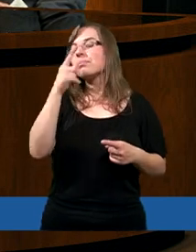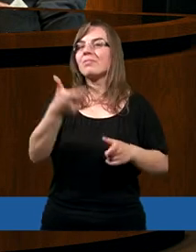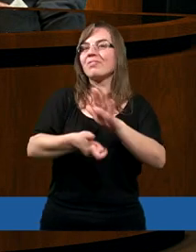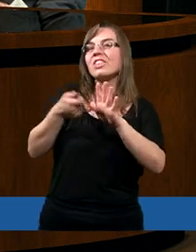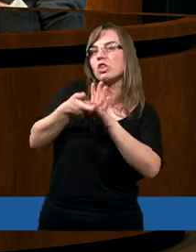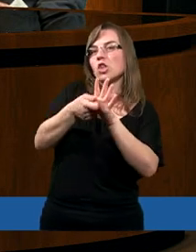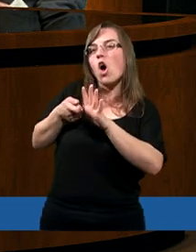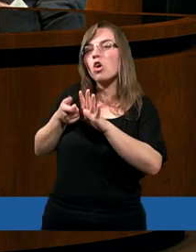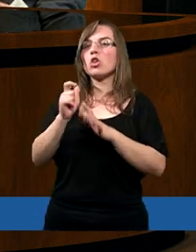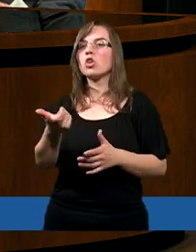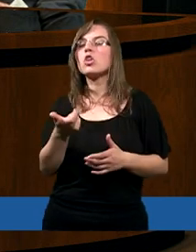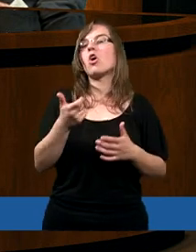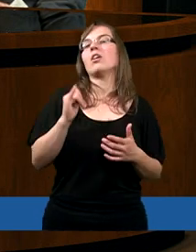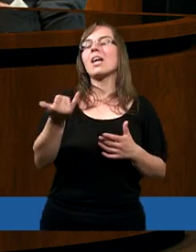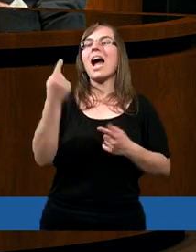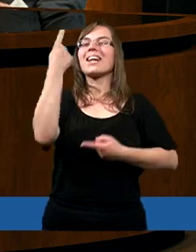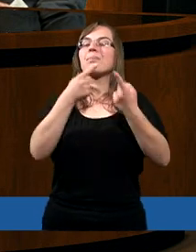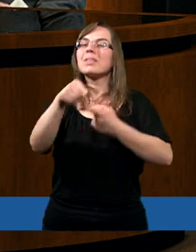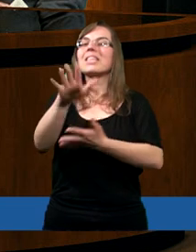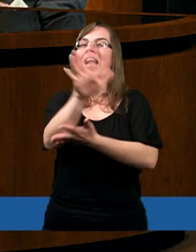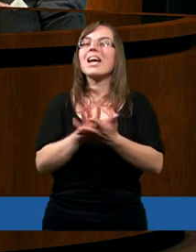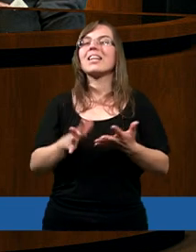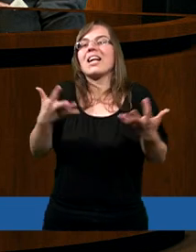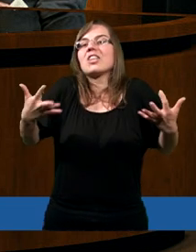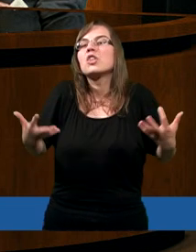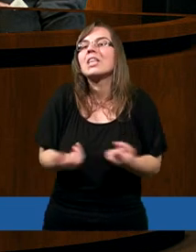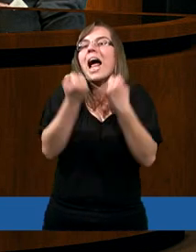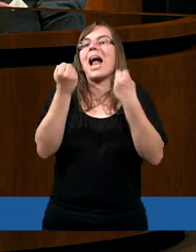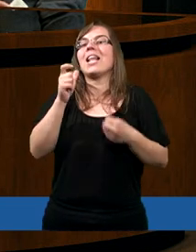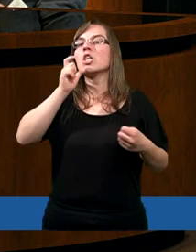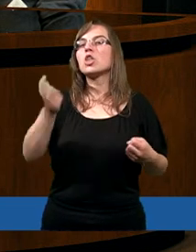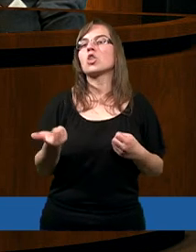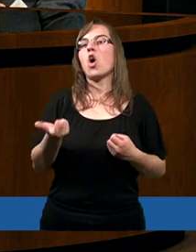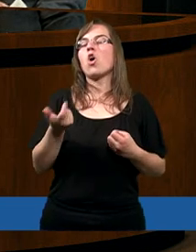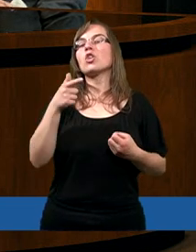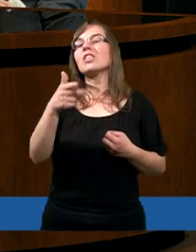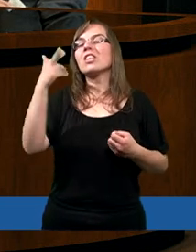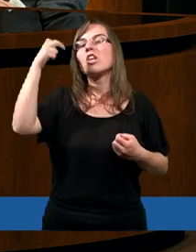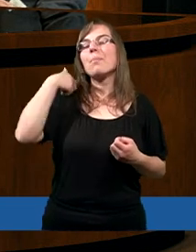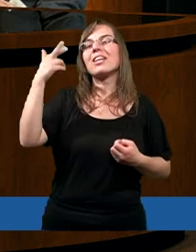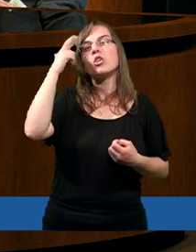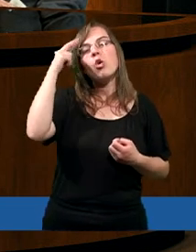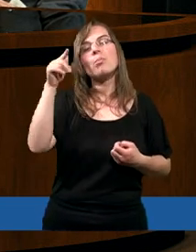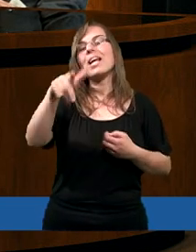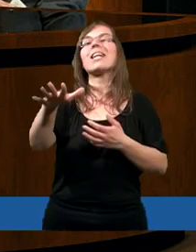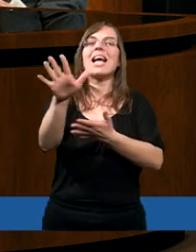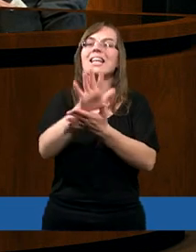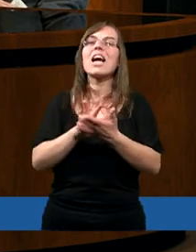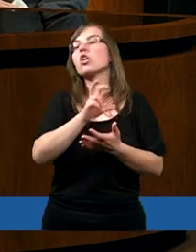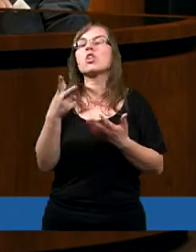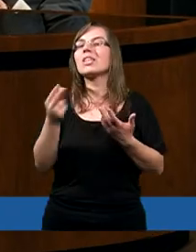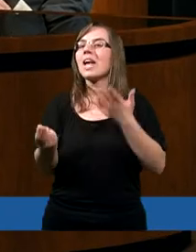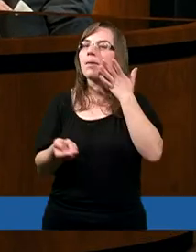więcej wyciągnąć, możemy jakby tutaj w tym tekście znaleźć rozumienie tego tekstu, czy nie?